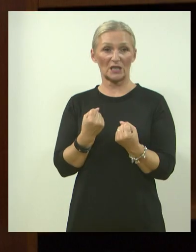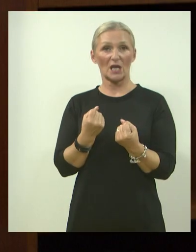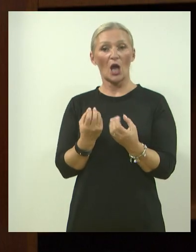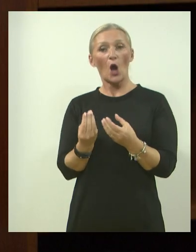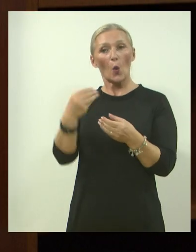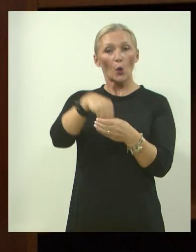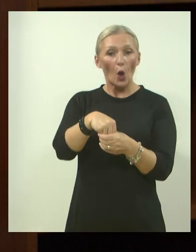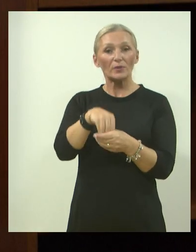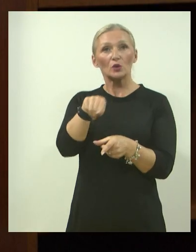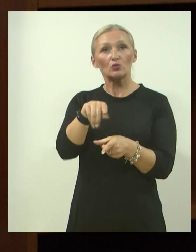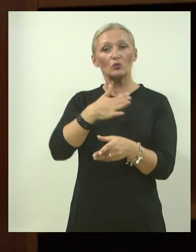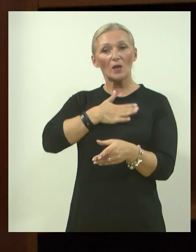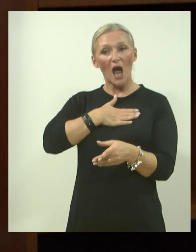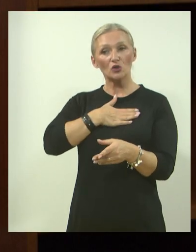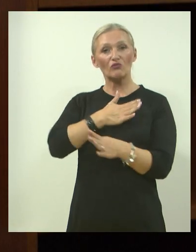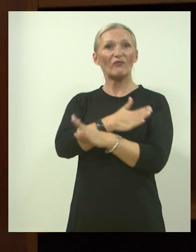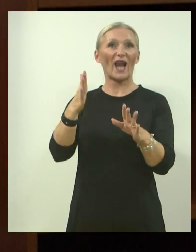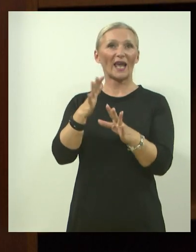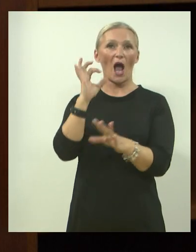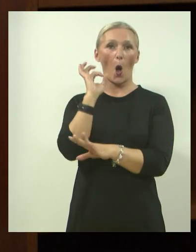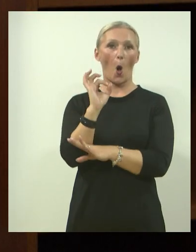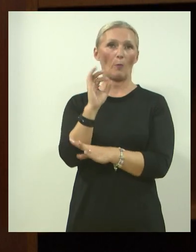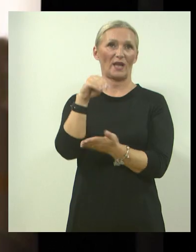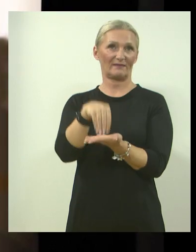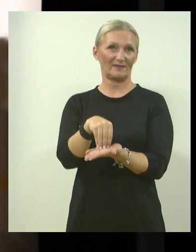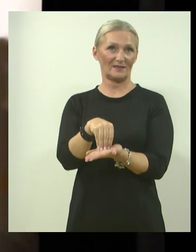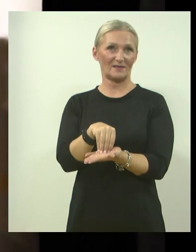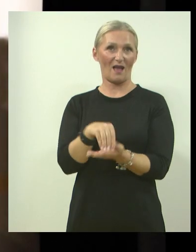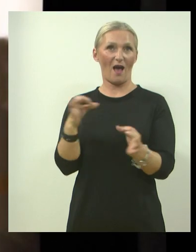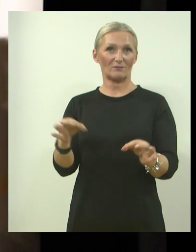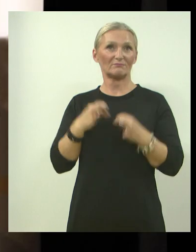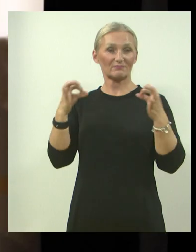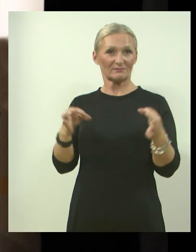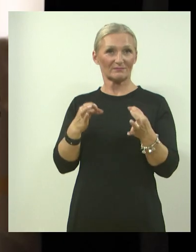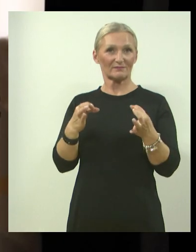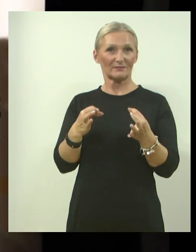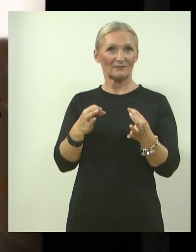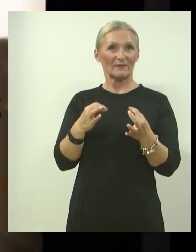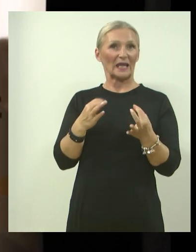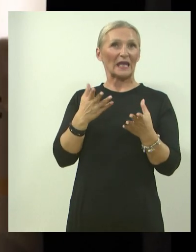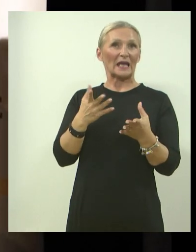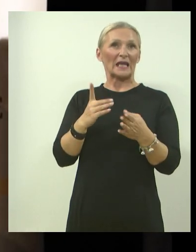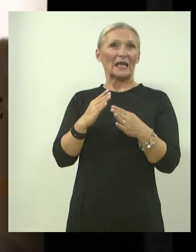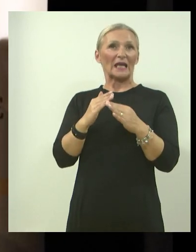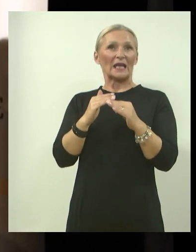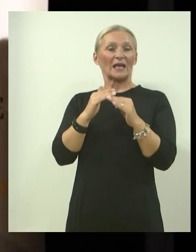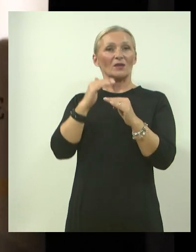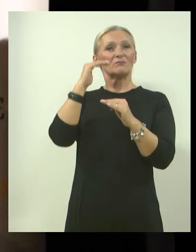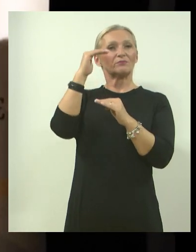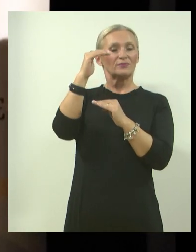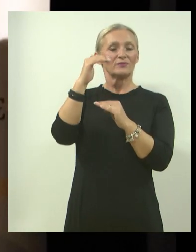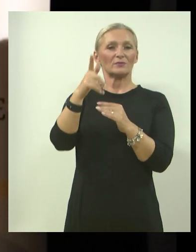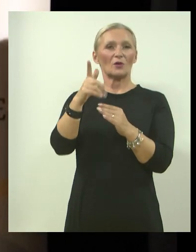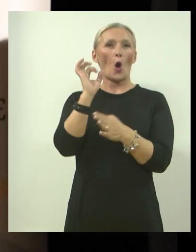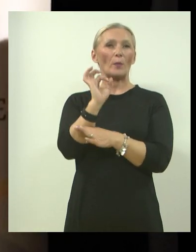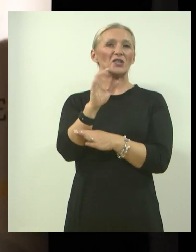uklopiti u tu našu veliku objetnicu. Tako da je nekakav vrhunac obilježavanja